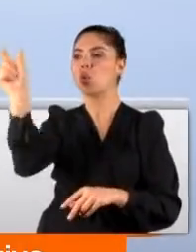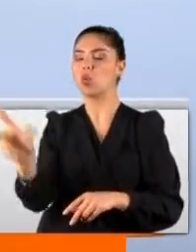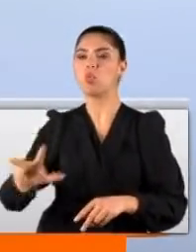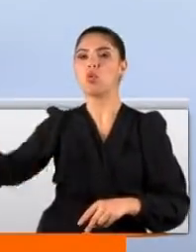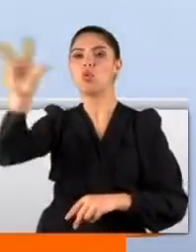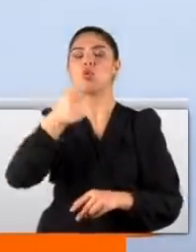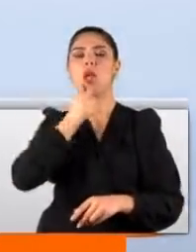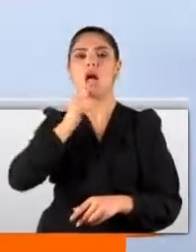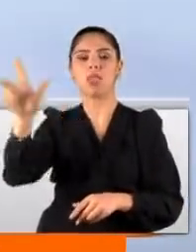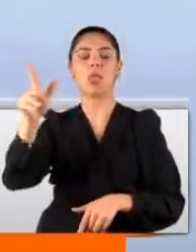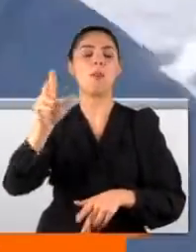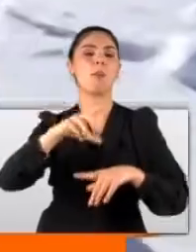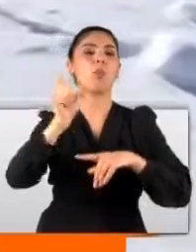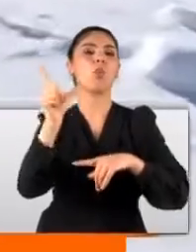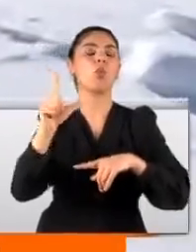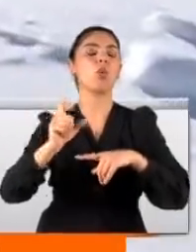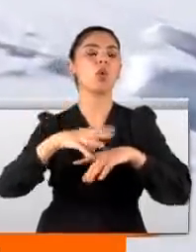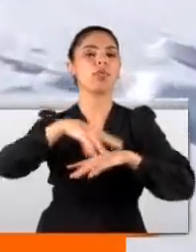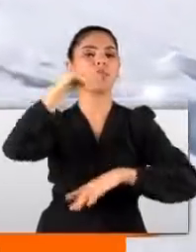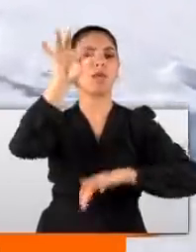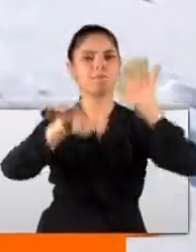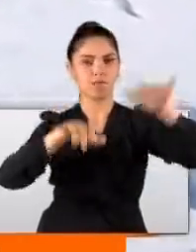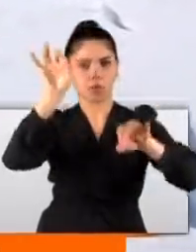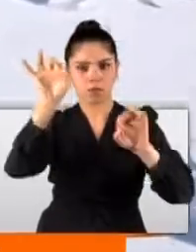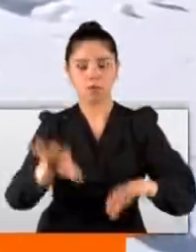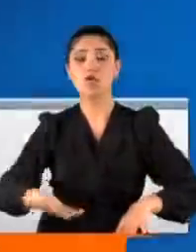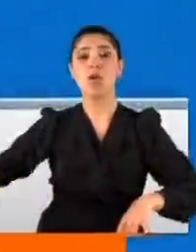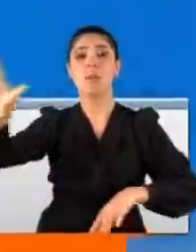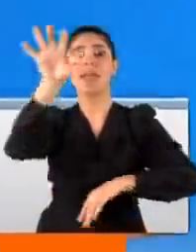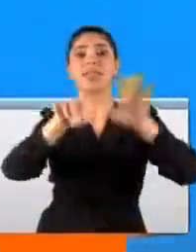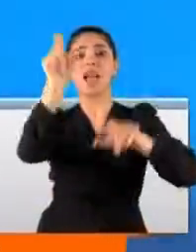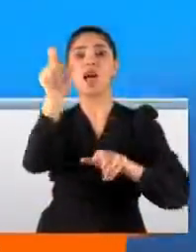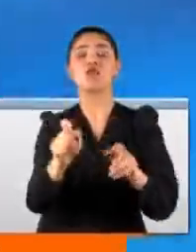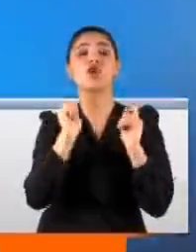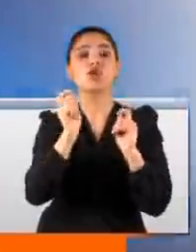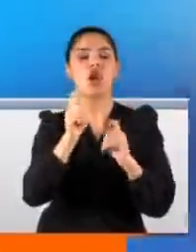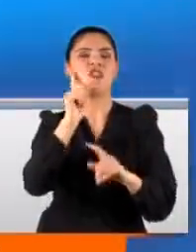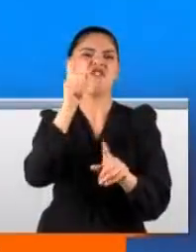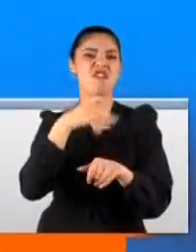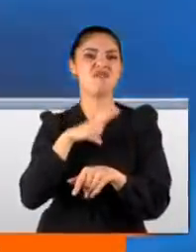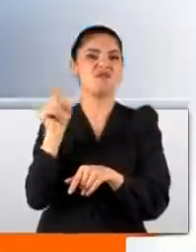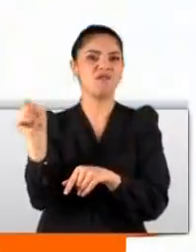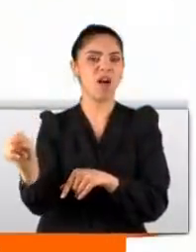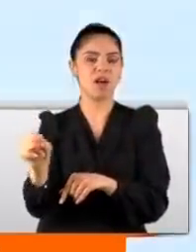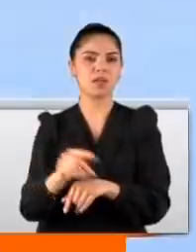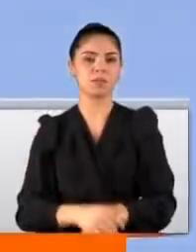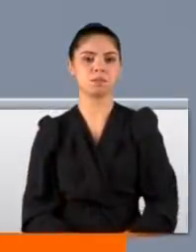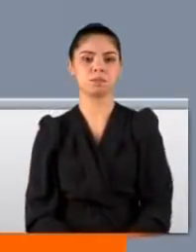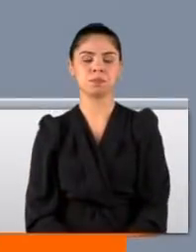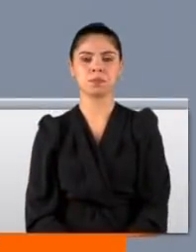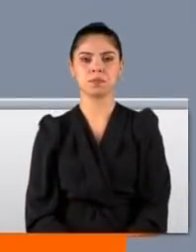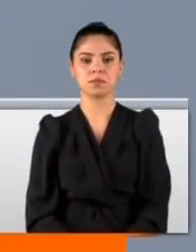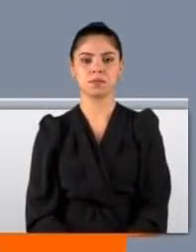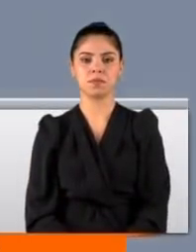saatlerinde Uludağ'a tırmanışa geçti. Amatör dağcılar zorluğun farkındaydı. Bu dağcıyı kendim üstüne niye kaybolduğu için buradan daha iyi anlamış oluyorum.